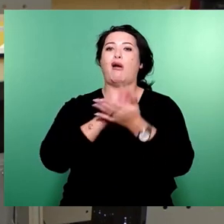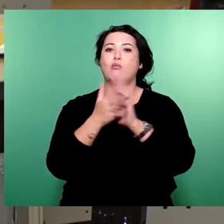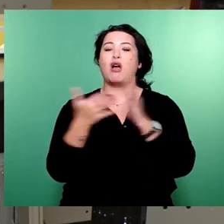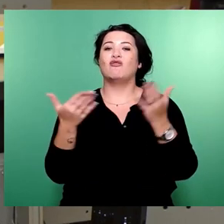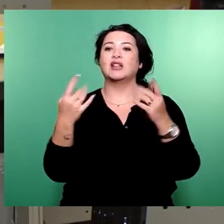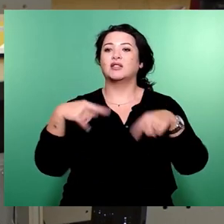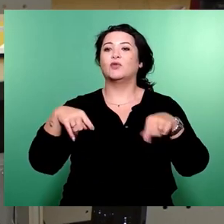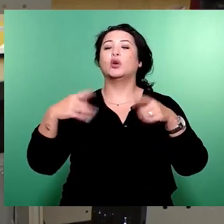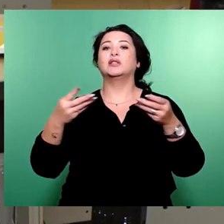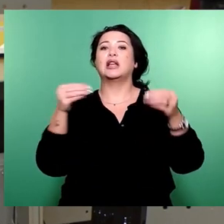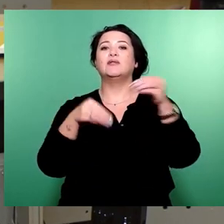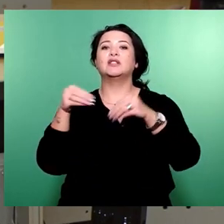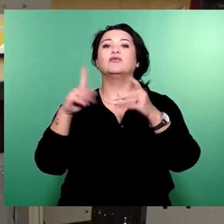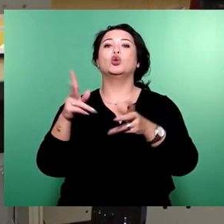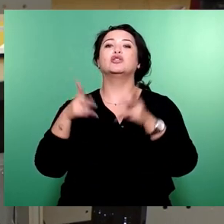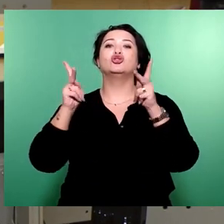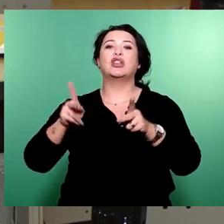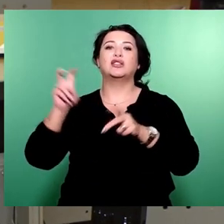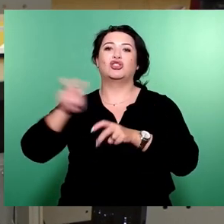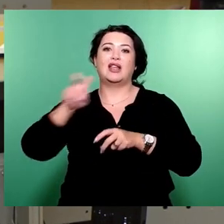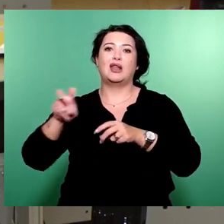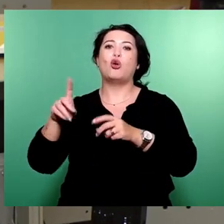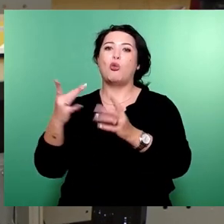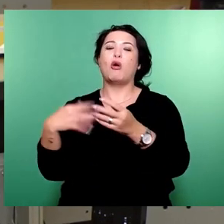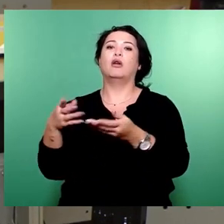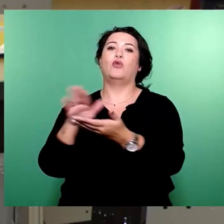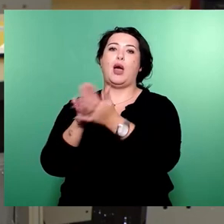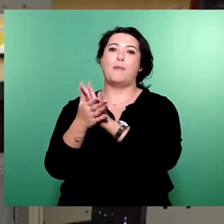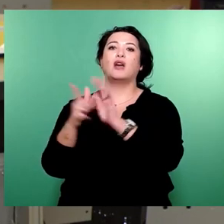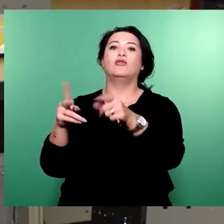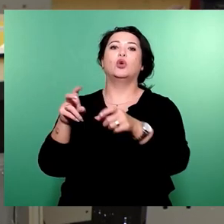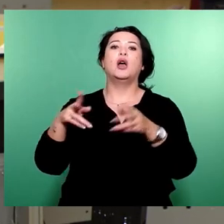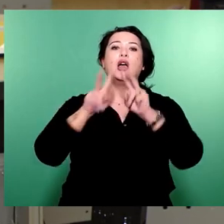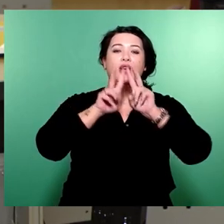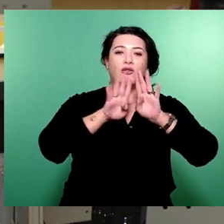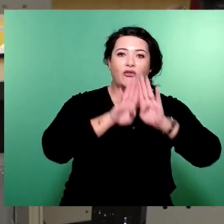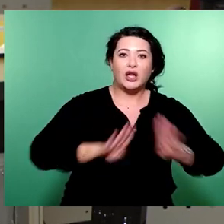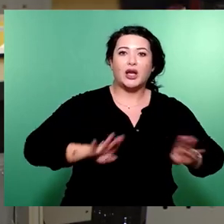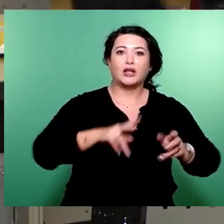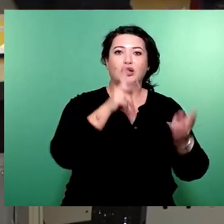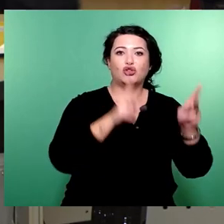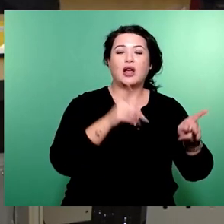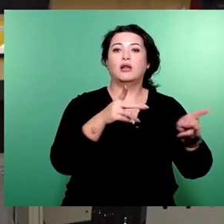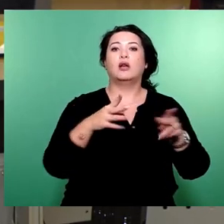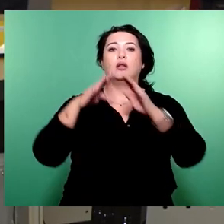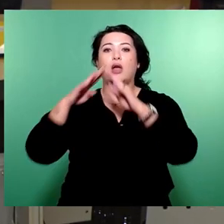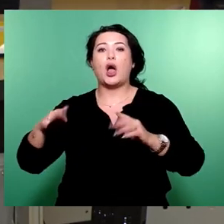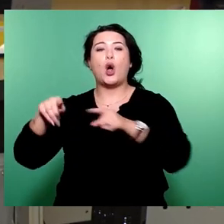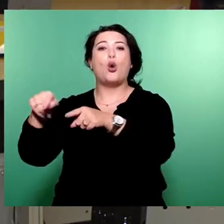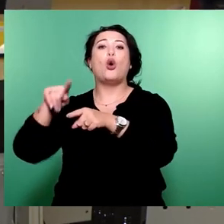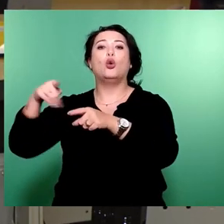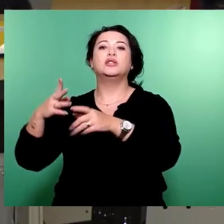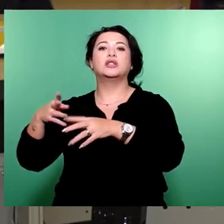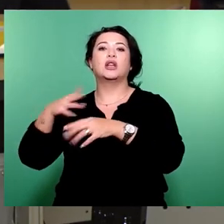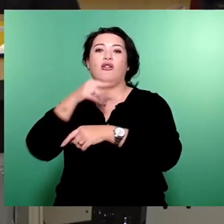städtisches Klinikum bekennen. Und zwar an den Standorten Friedrichstadt, Trachau in Neustadt und an dem Standort Weißer-Hirsch, wo